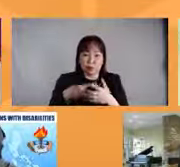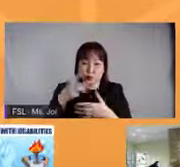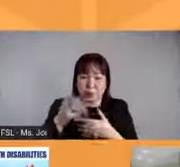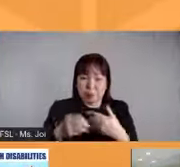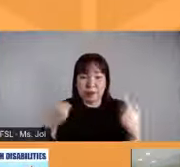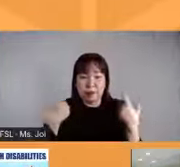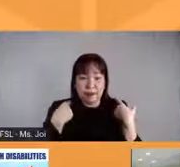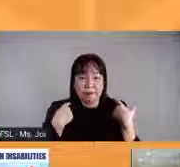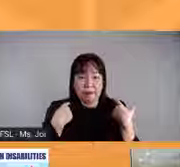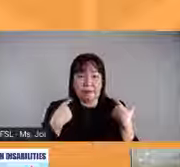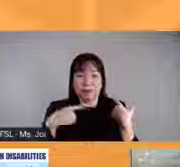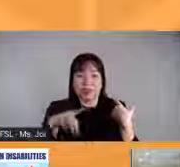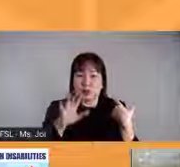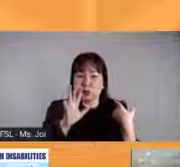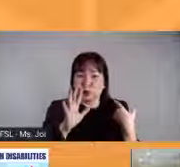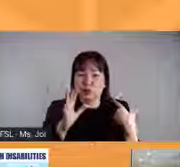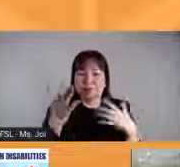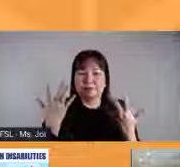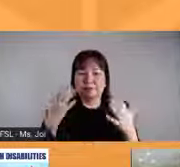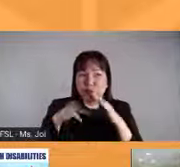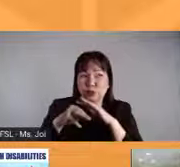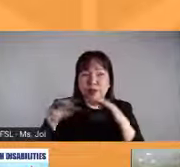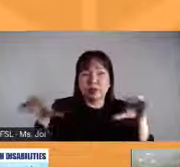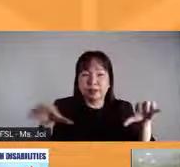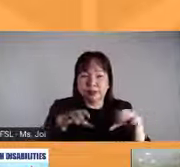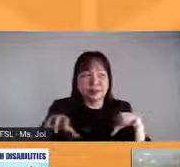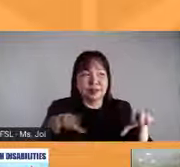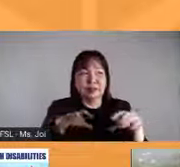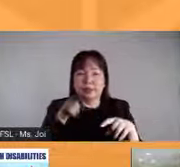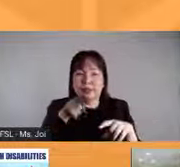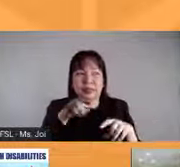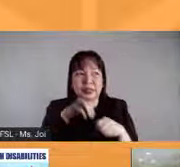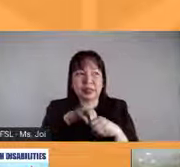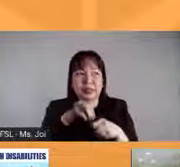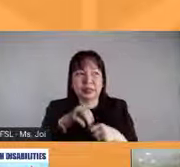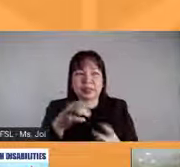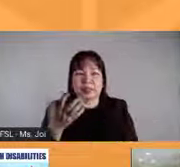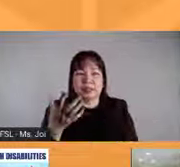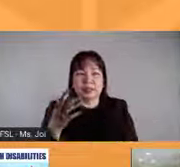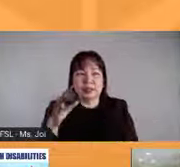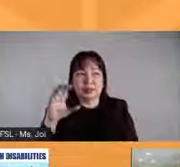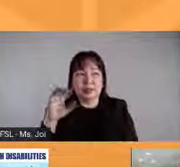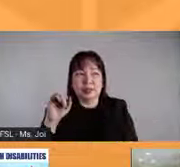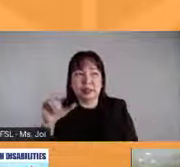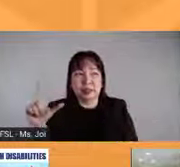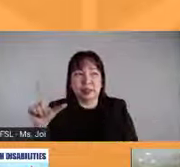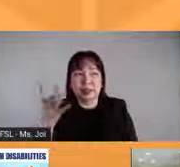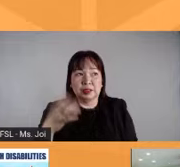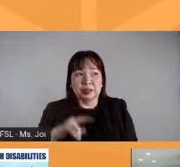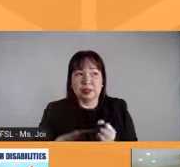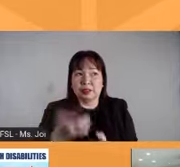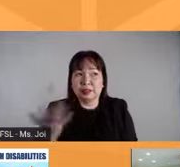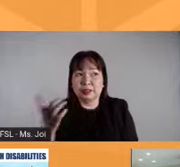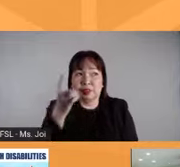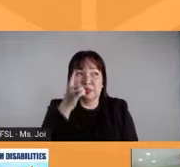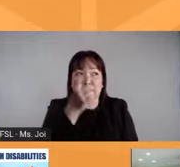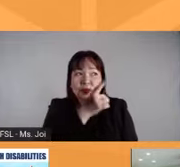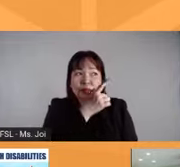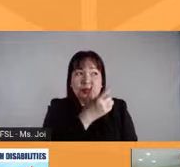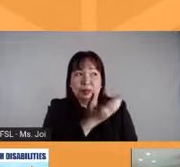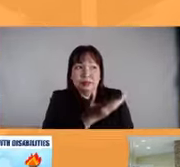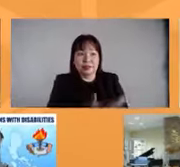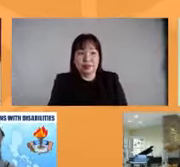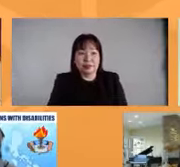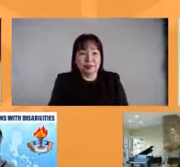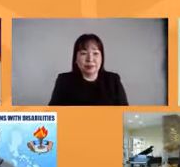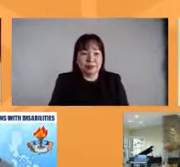misyon na atin yung pong mga gawain sa organisasyon. Siguro, simulan ko kay Sir Lauro dahil naka-unmute